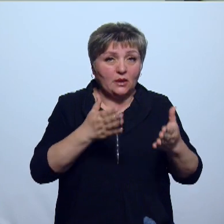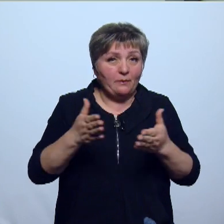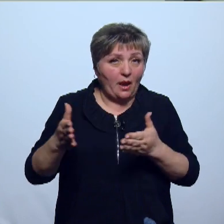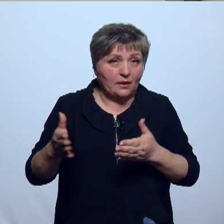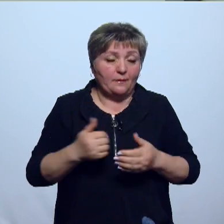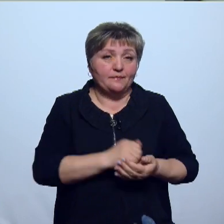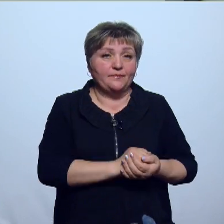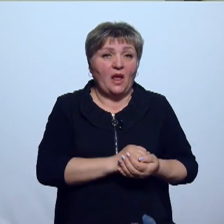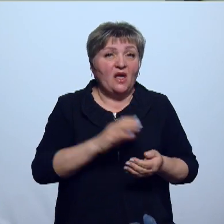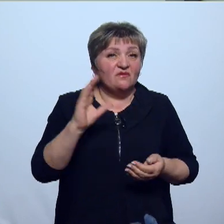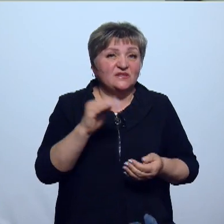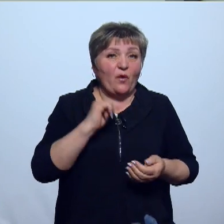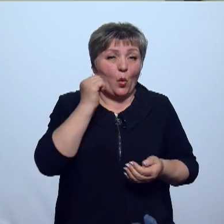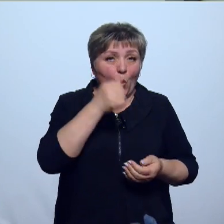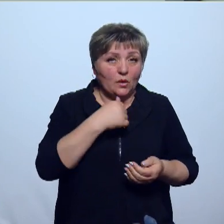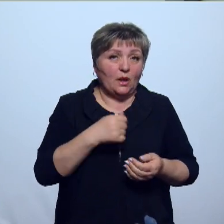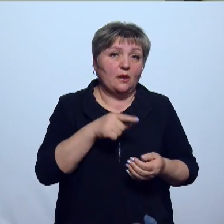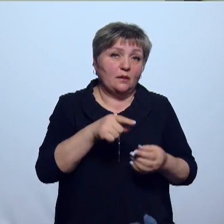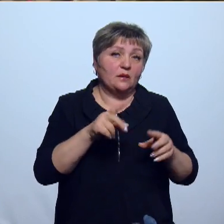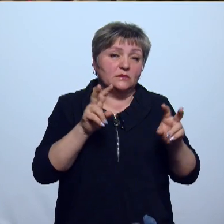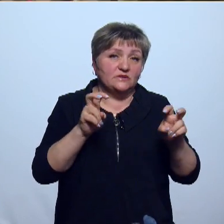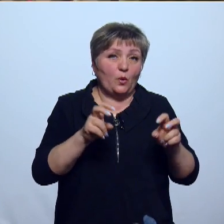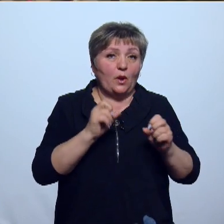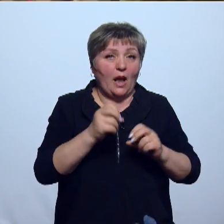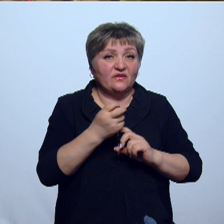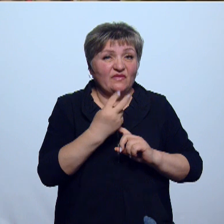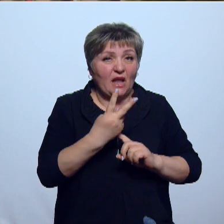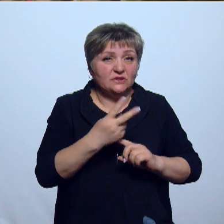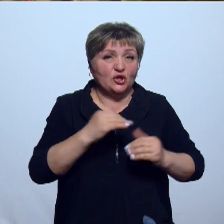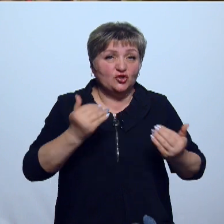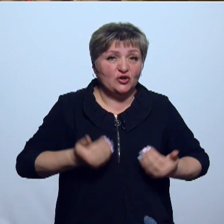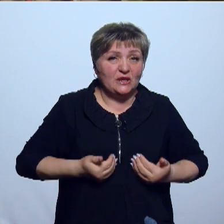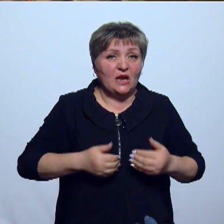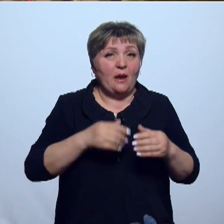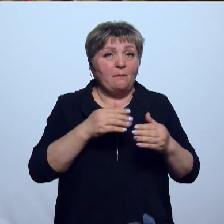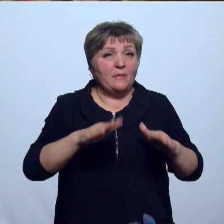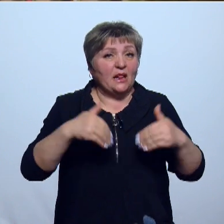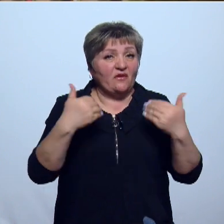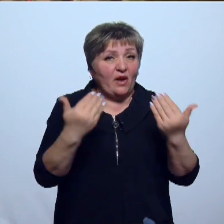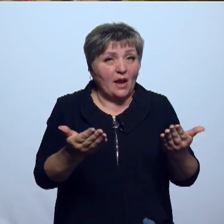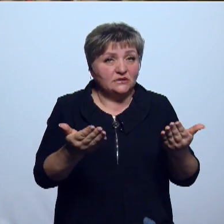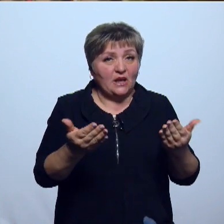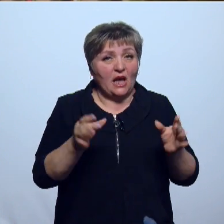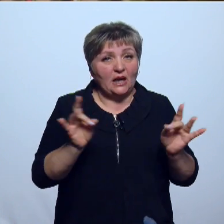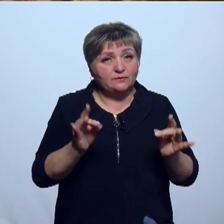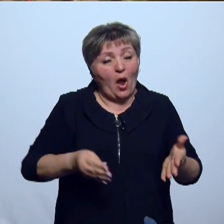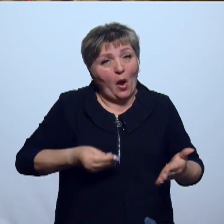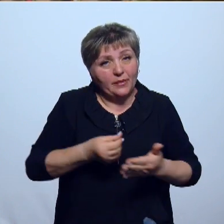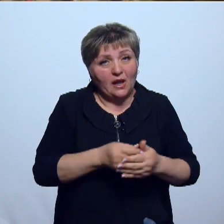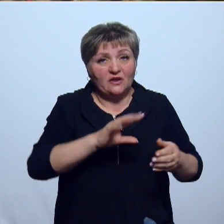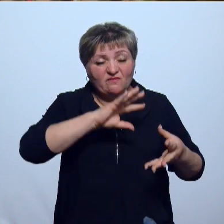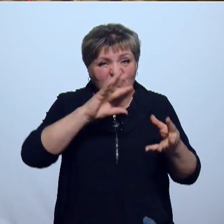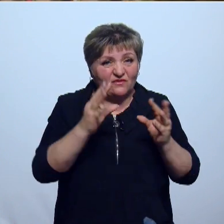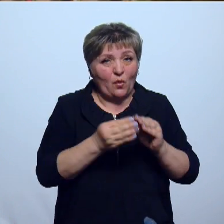всего года, то есть 1,12, как ее обычно называют, означает, что жителям предъявляется размер платы в течение